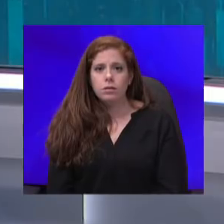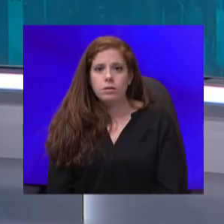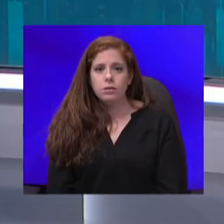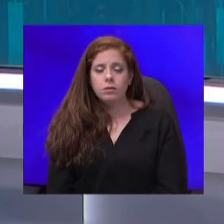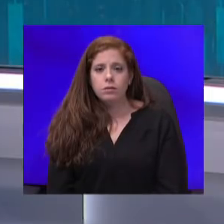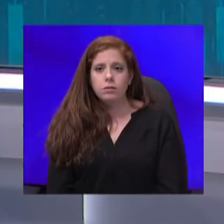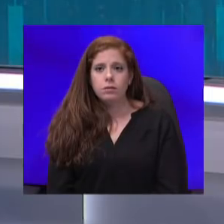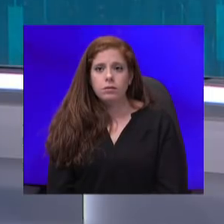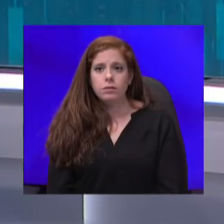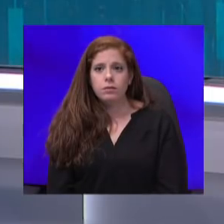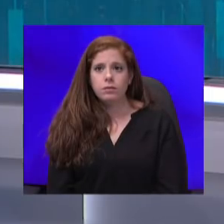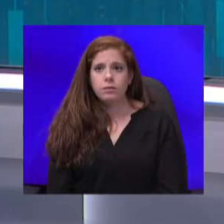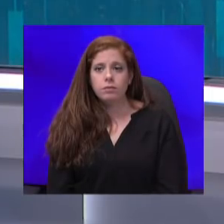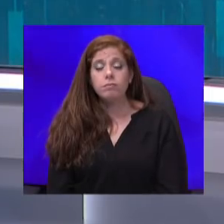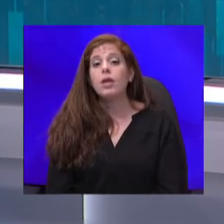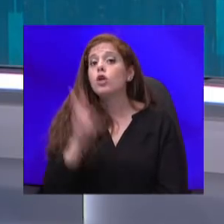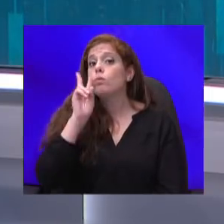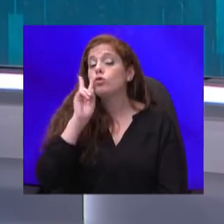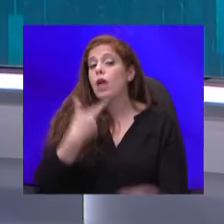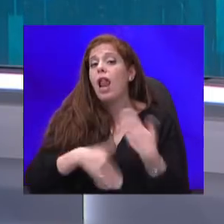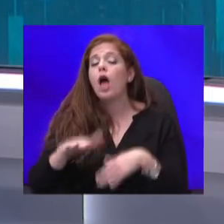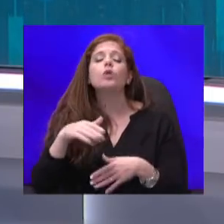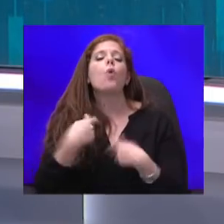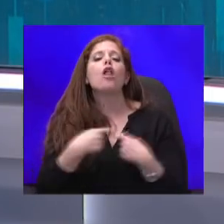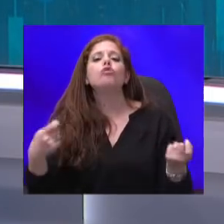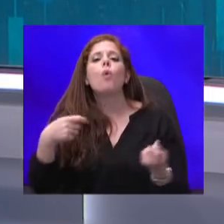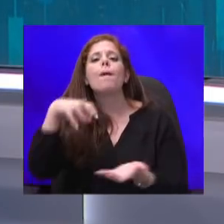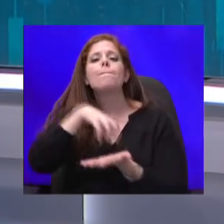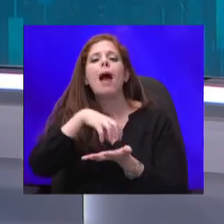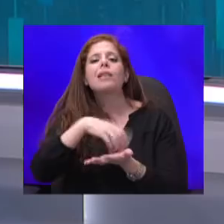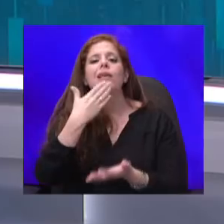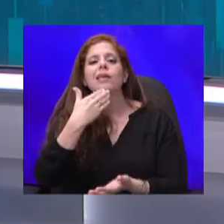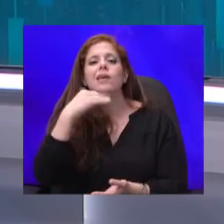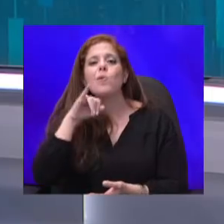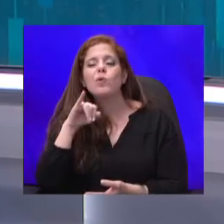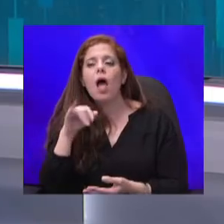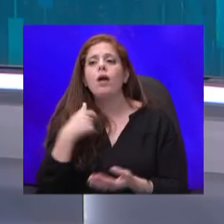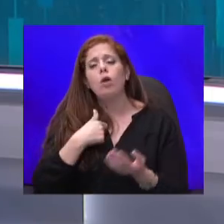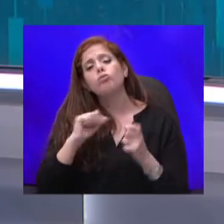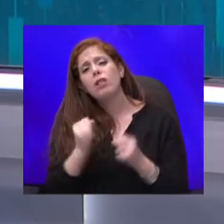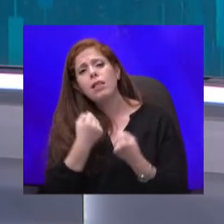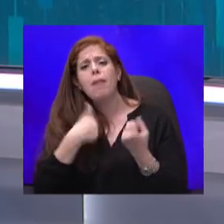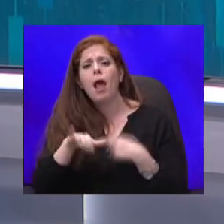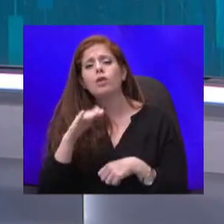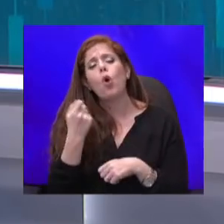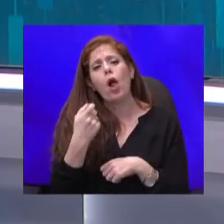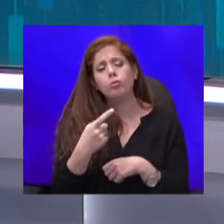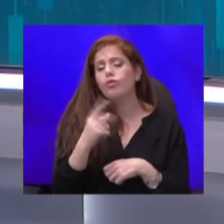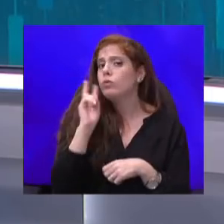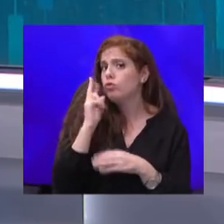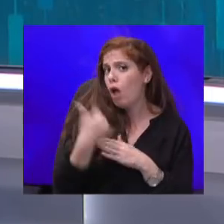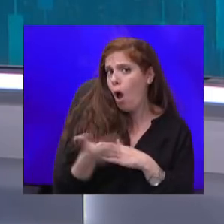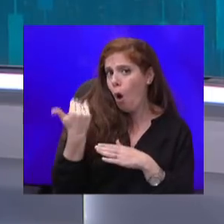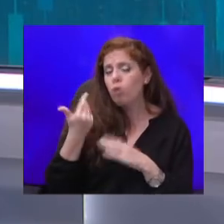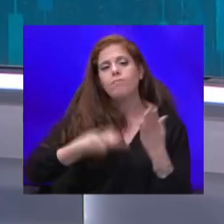ביום שישי הלכנו לשוק מחנה יהודה. אנחנו משתדלים ללכת כל כמה שבועות לשוק, וגם ביום שישי האחרון הלכנו. אחרי חודשים שבהם השוק היה